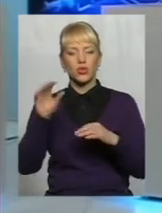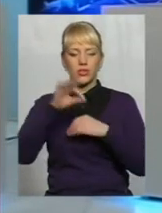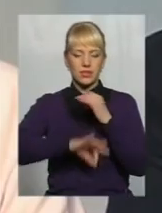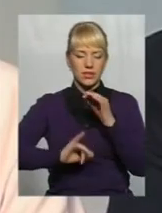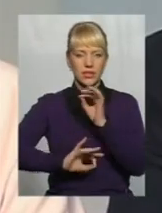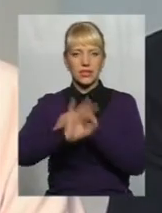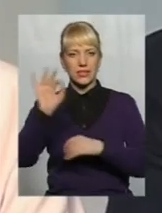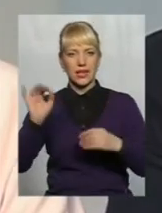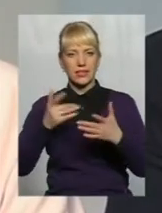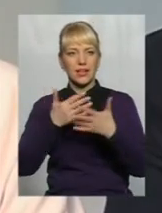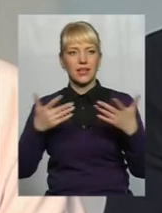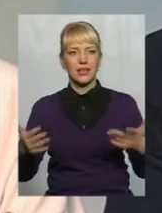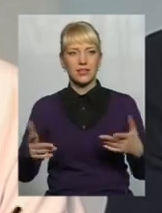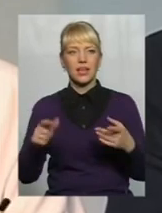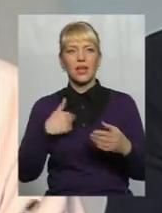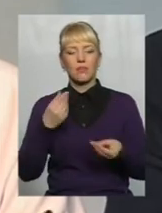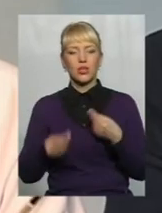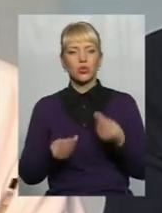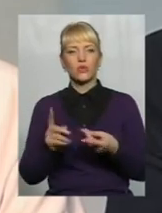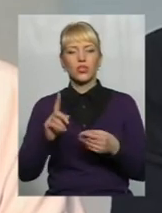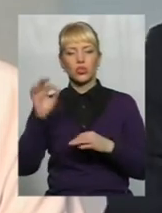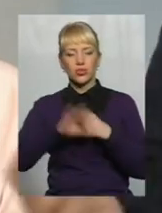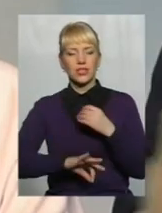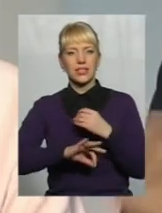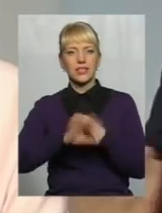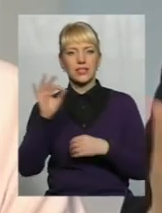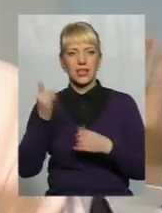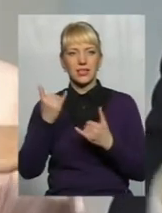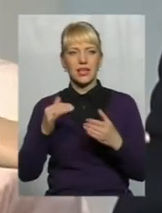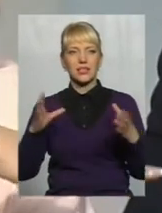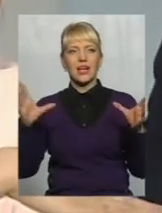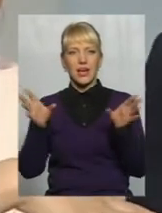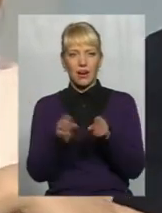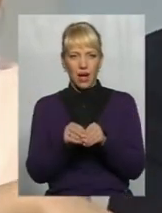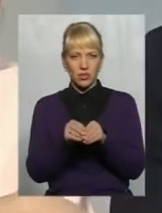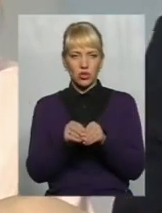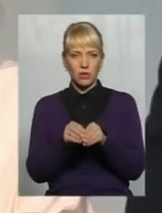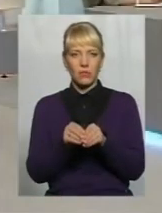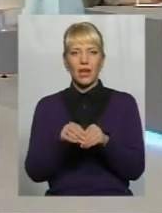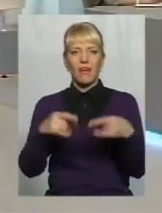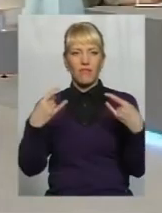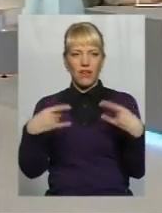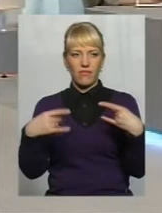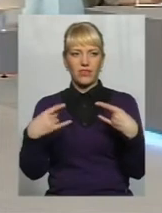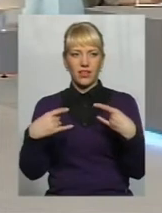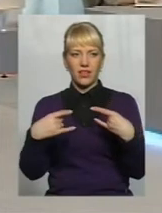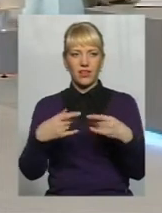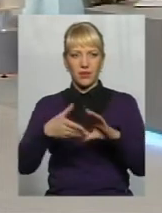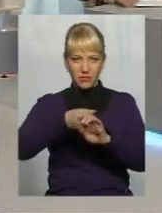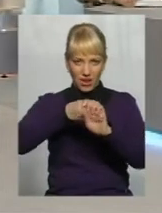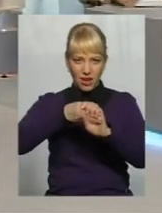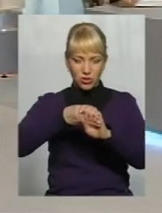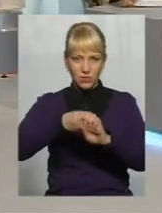Захід різні І ми от шуткували, що зараз Схід і Захід разом В ефірі Схід і Захід